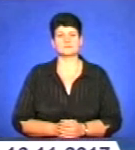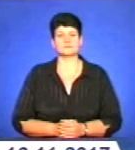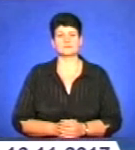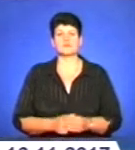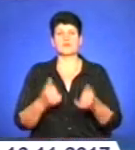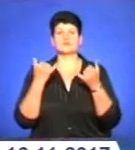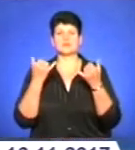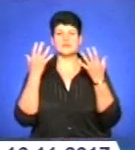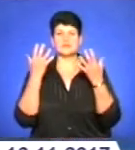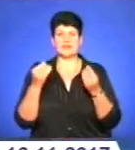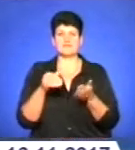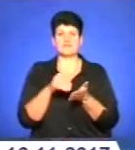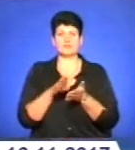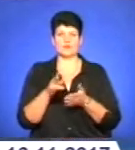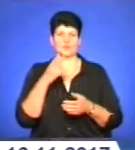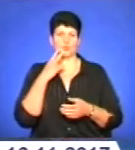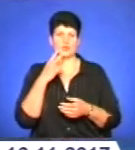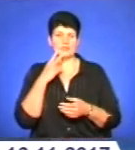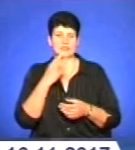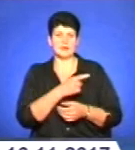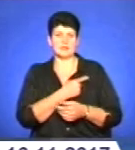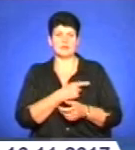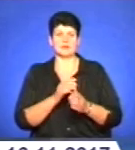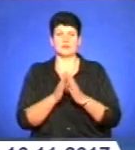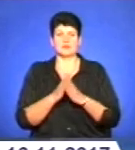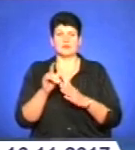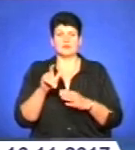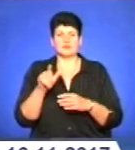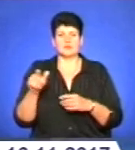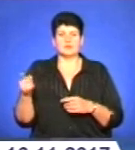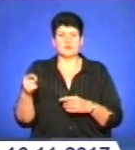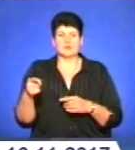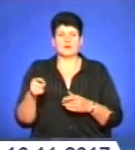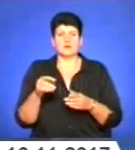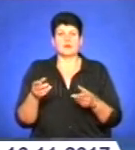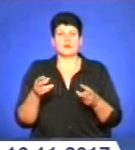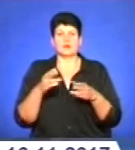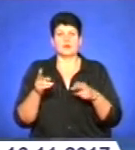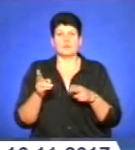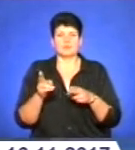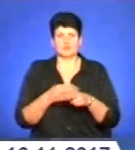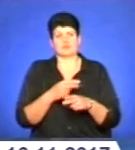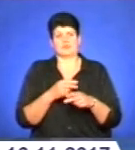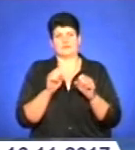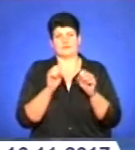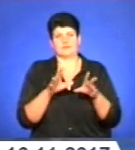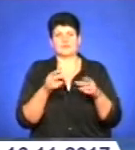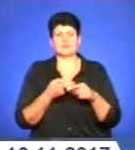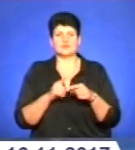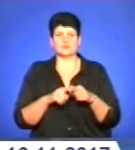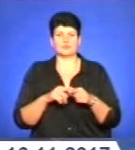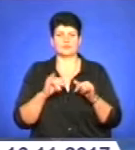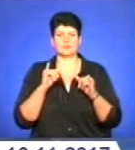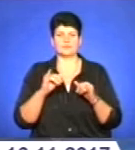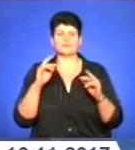Сьогодні день відмови від куріння. Медики закликають жителів Тернопільщини позбутися цієї шкідливої звички, адже, за інформацією